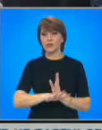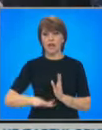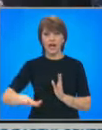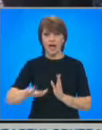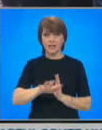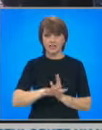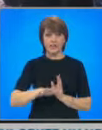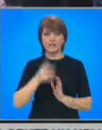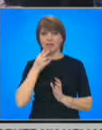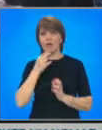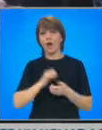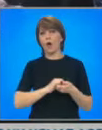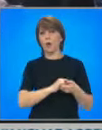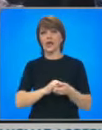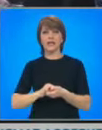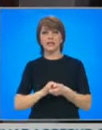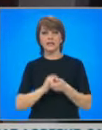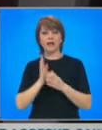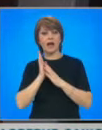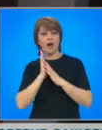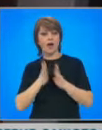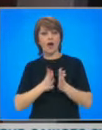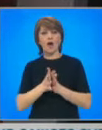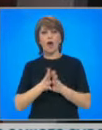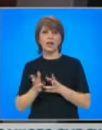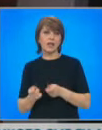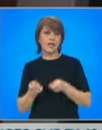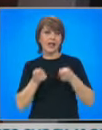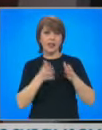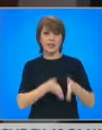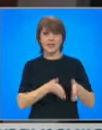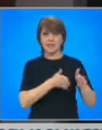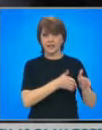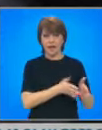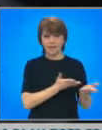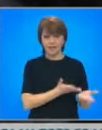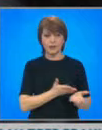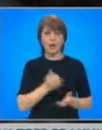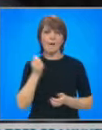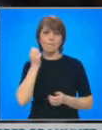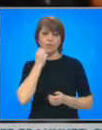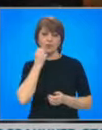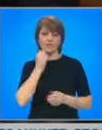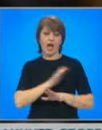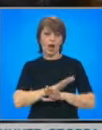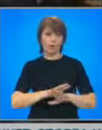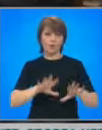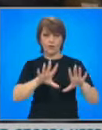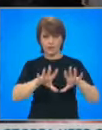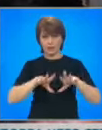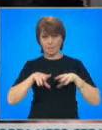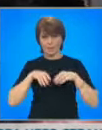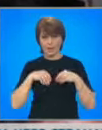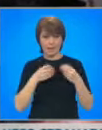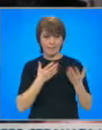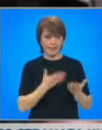Югоисточна Русия, за да организира настаняването на напусналите Донецки и Луганск. Москва се е съгласила да приоти цивилните от източна Украина. Първи